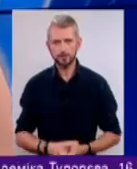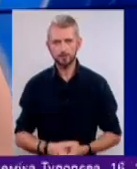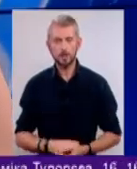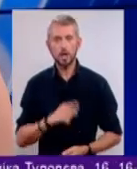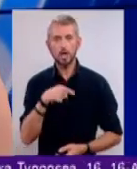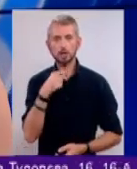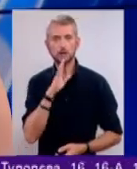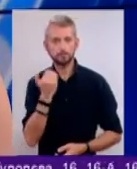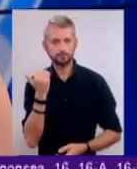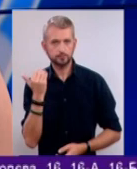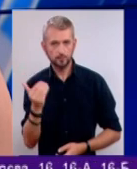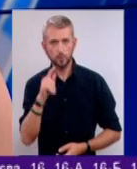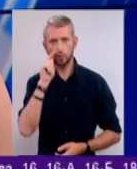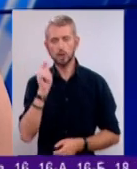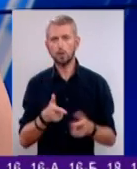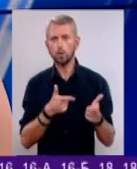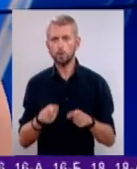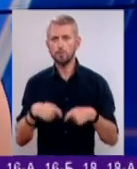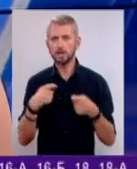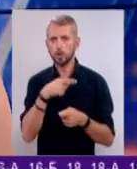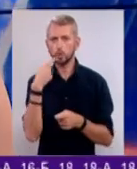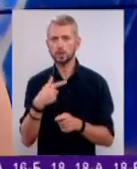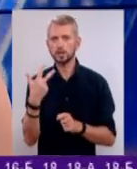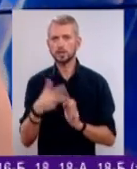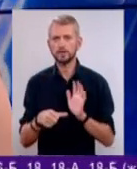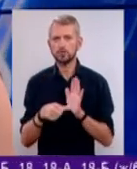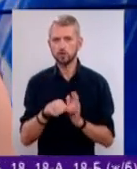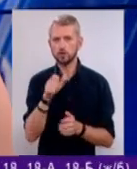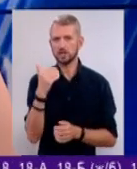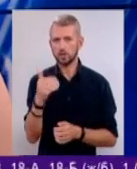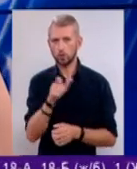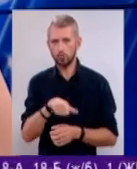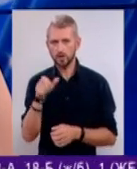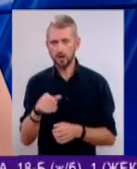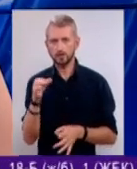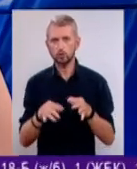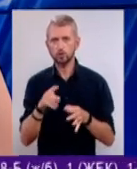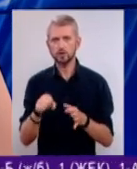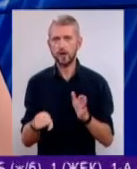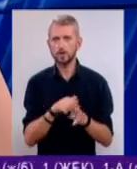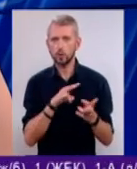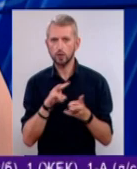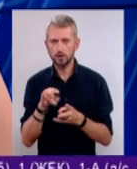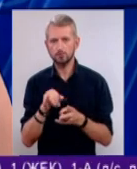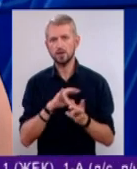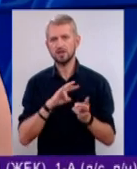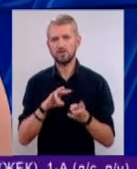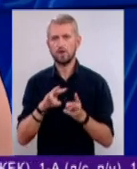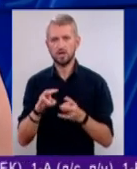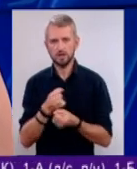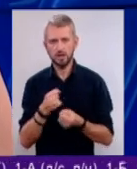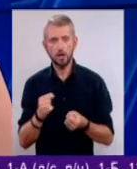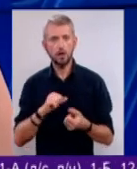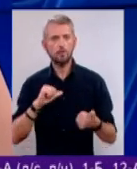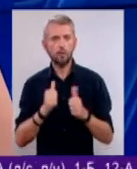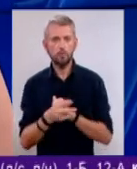За словами Ірини Гарашченко, Україна готова передати Росії 36 її громадян, засуджених за тероризм та диверсії в